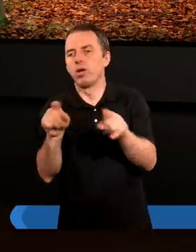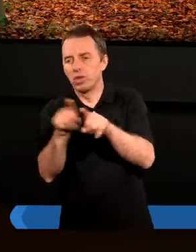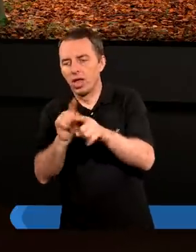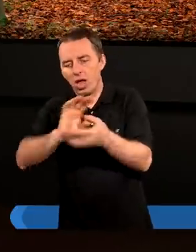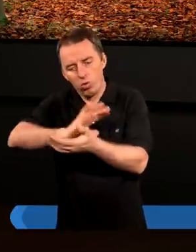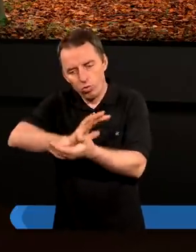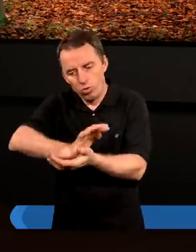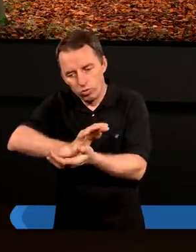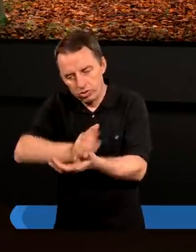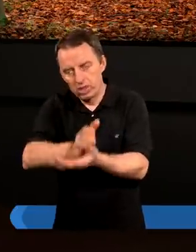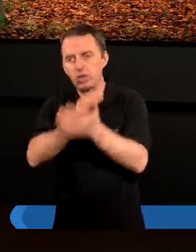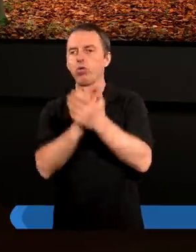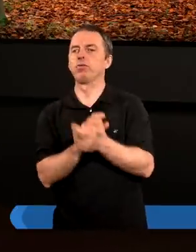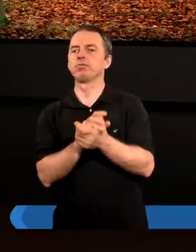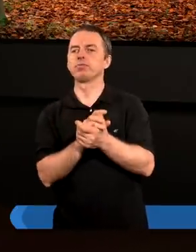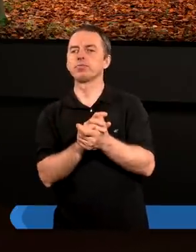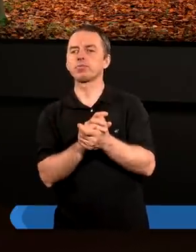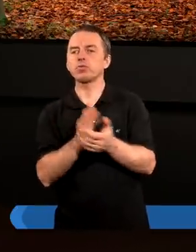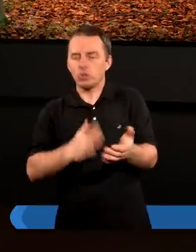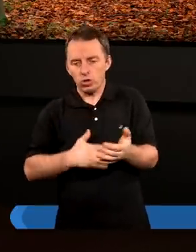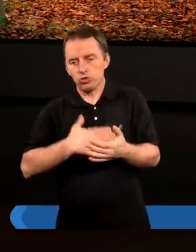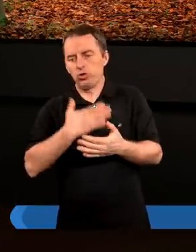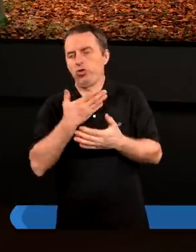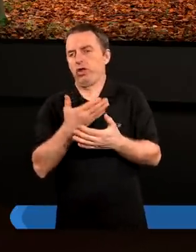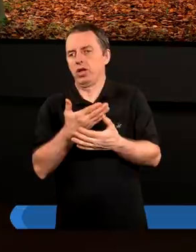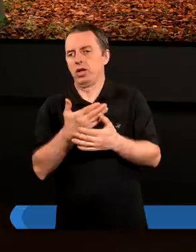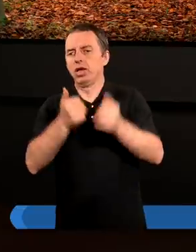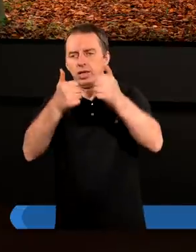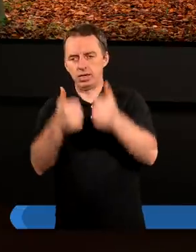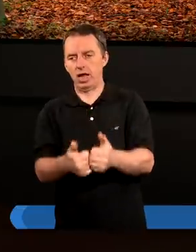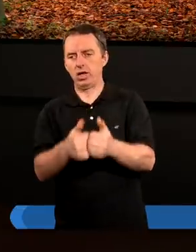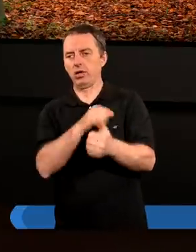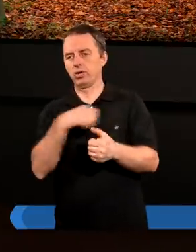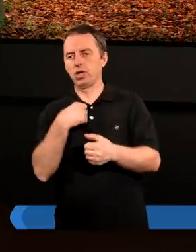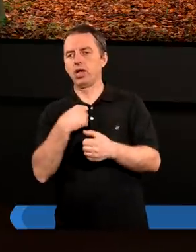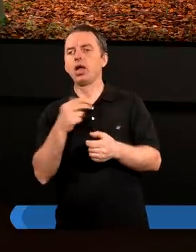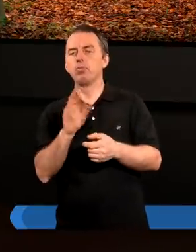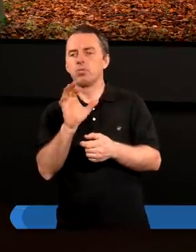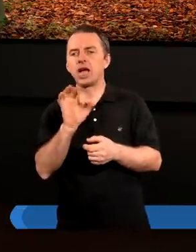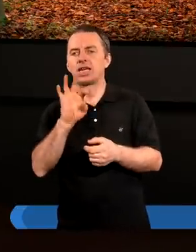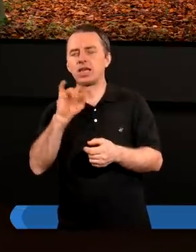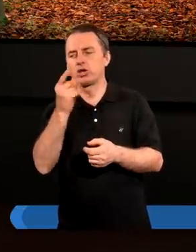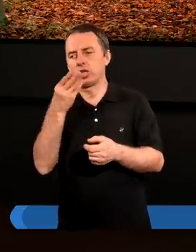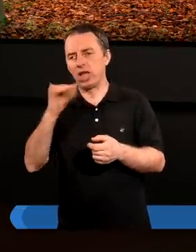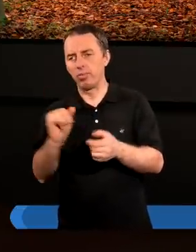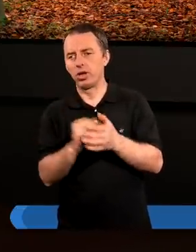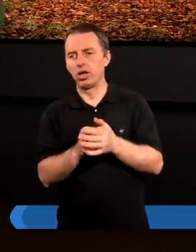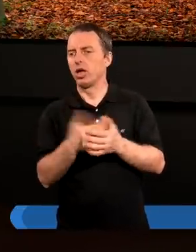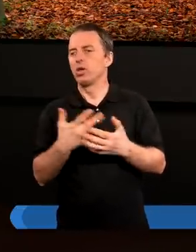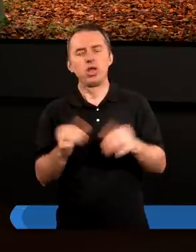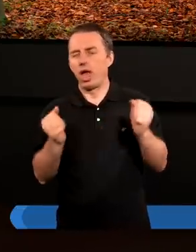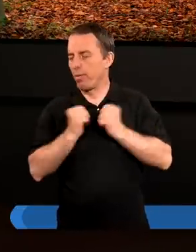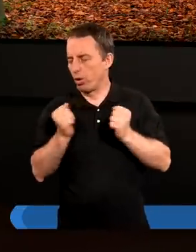z ucisków. To dziwne. Stajemy się masochistami i